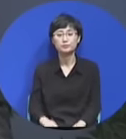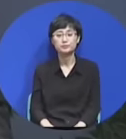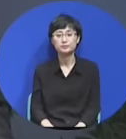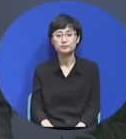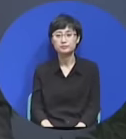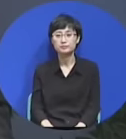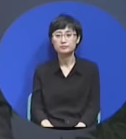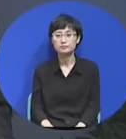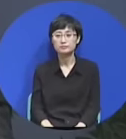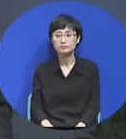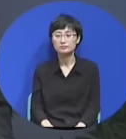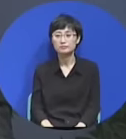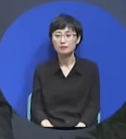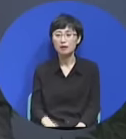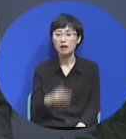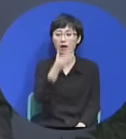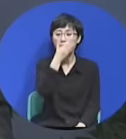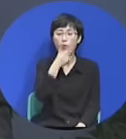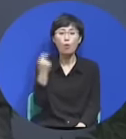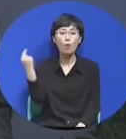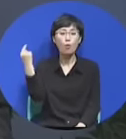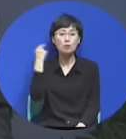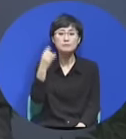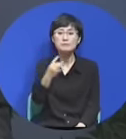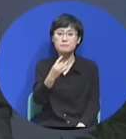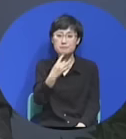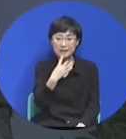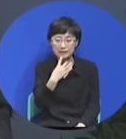왜 복음만이 해결책입니까?